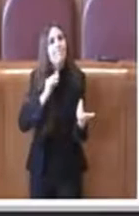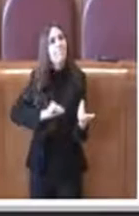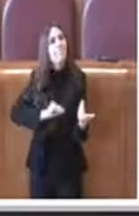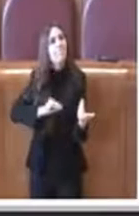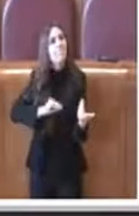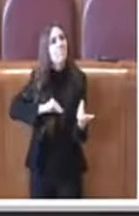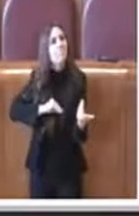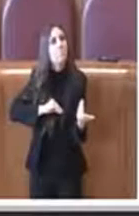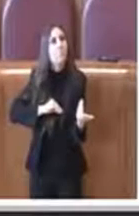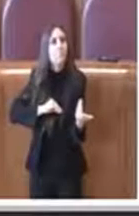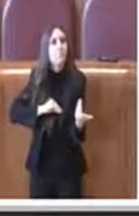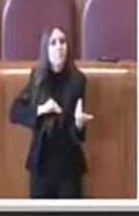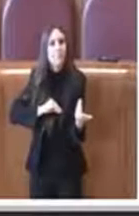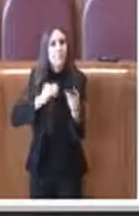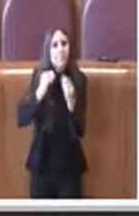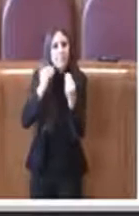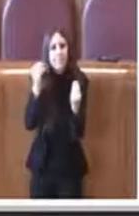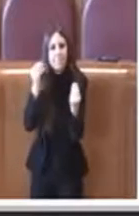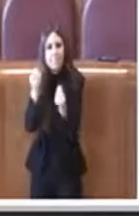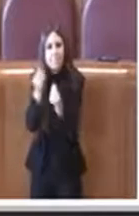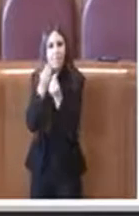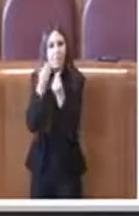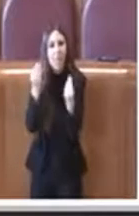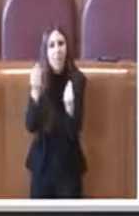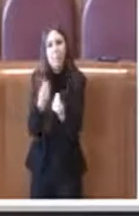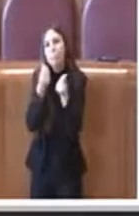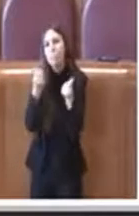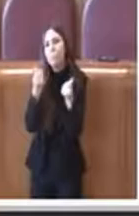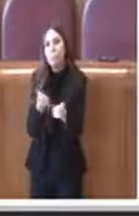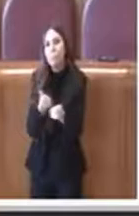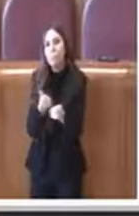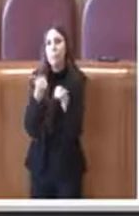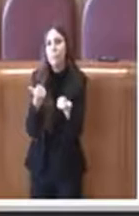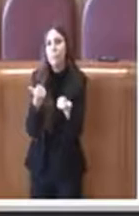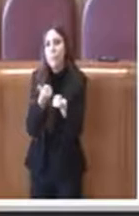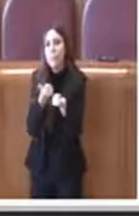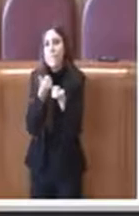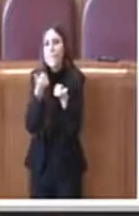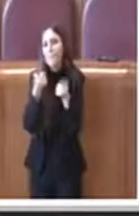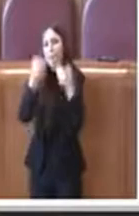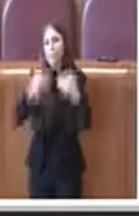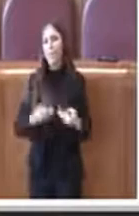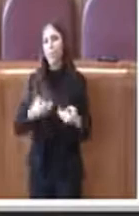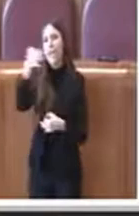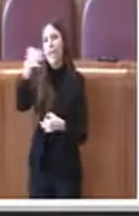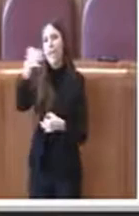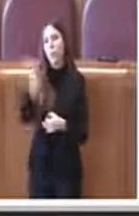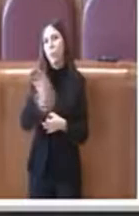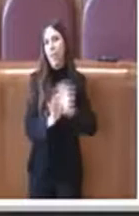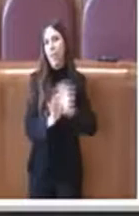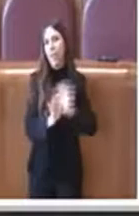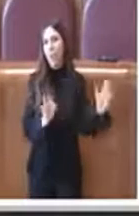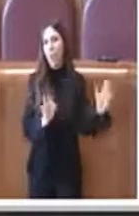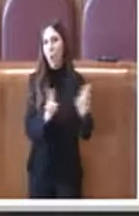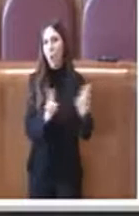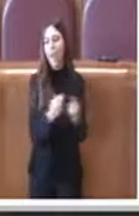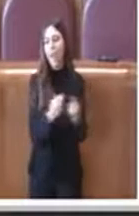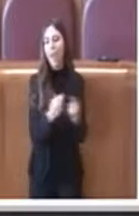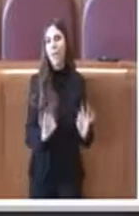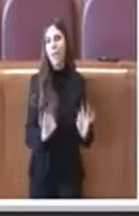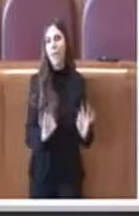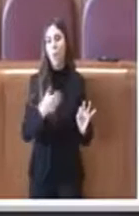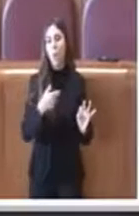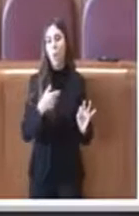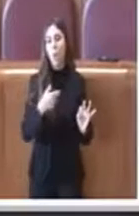diciamo sicuro che questa